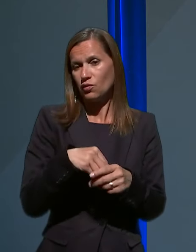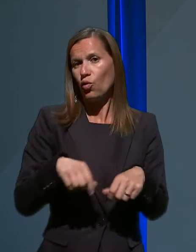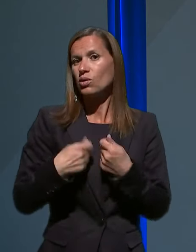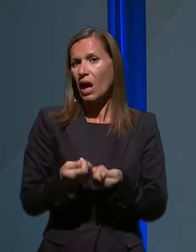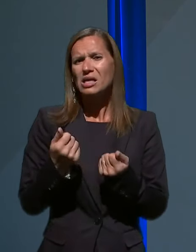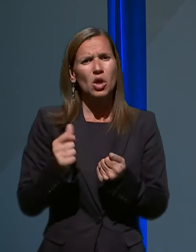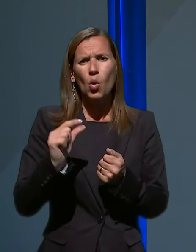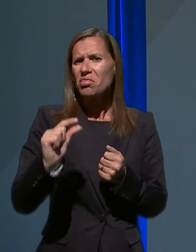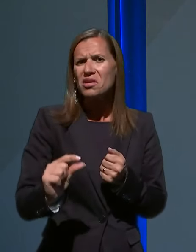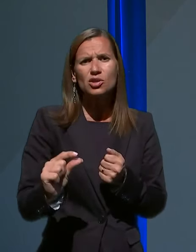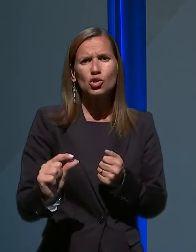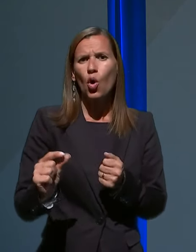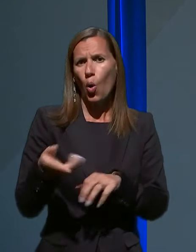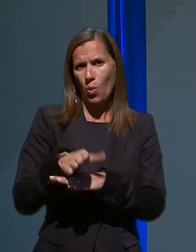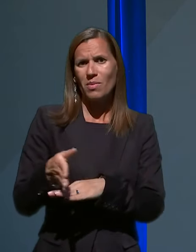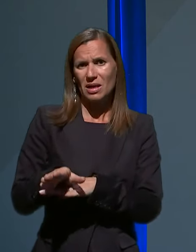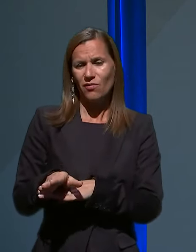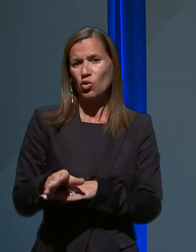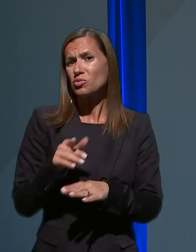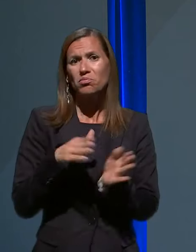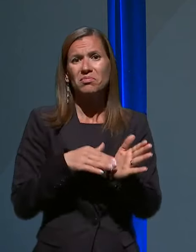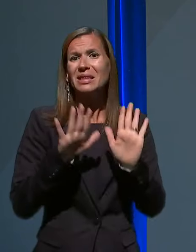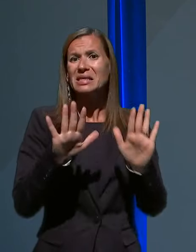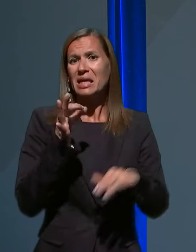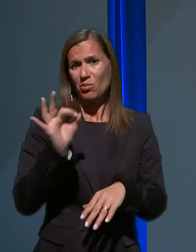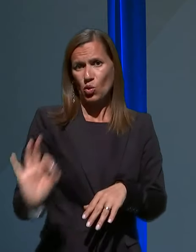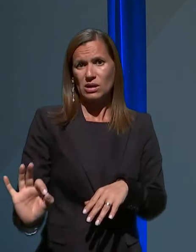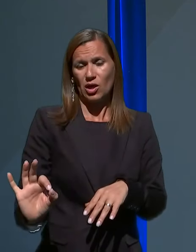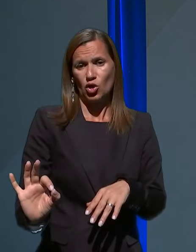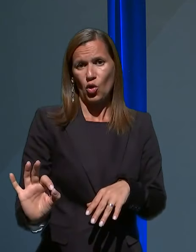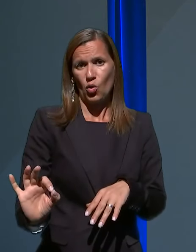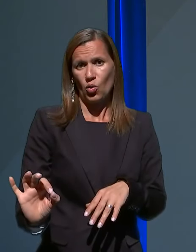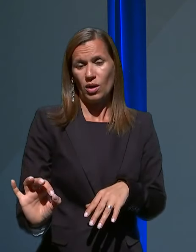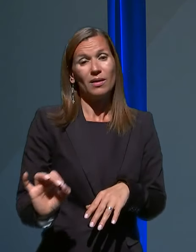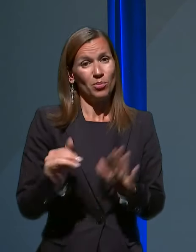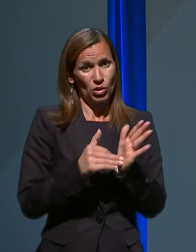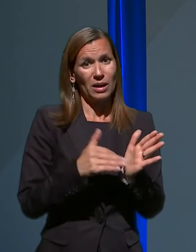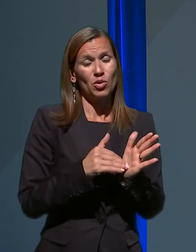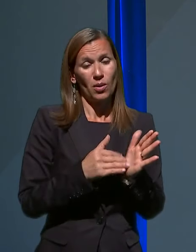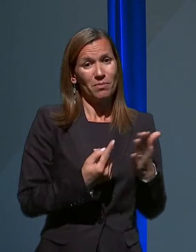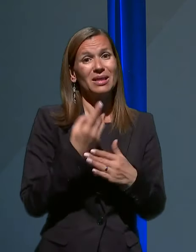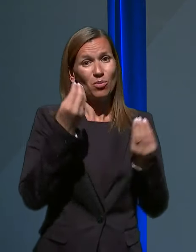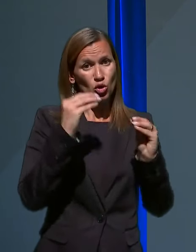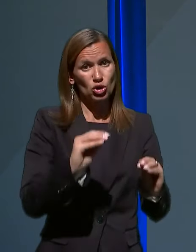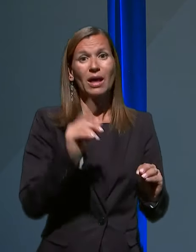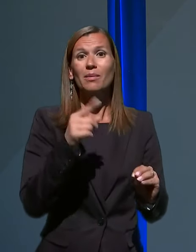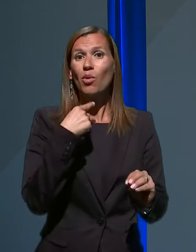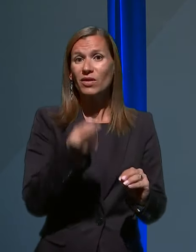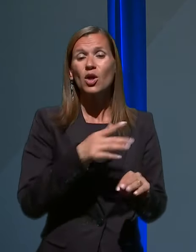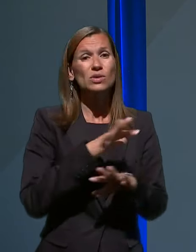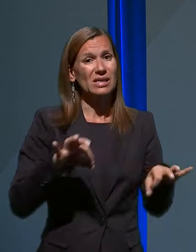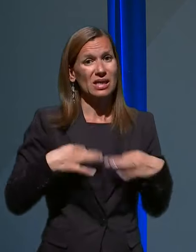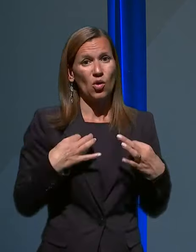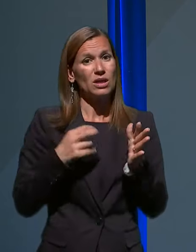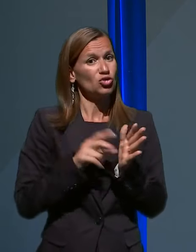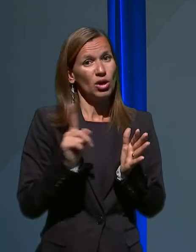nizko umrljivost, desetprocentno, tukaj je vseeno potrebno biti pošteni in poveda, da vsa zdravljanja še niso